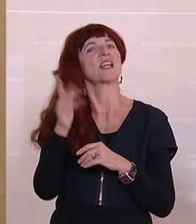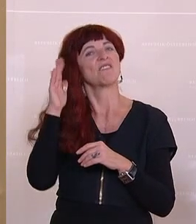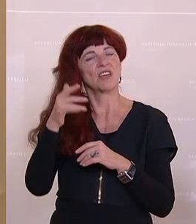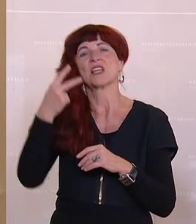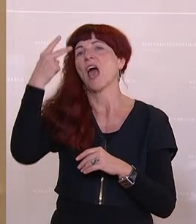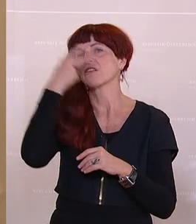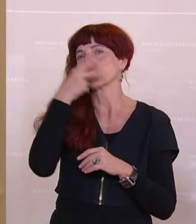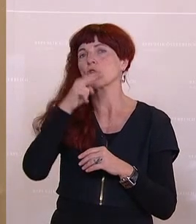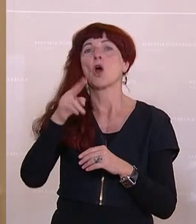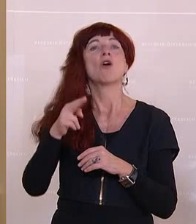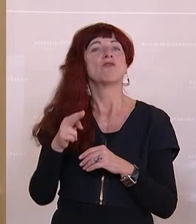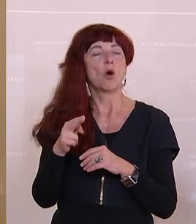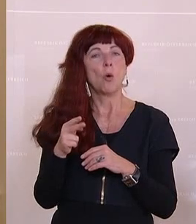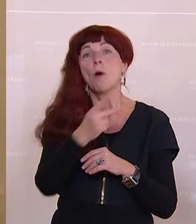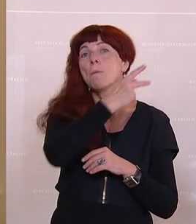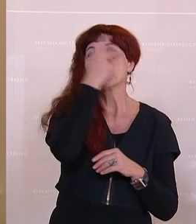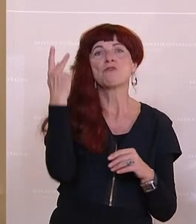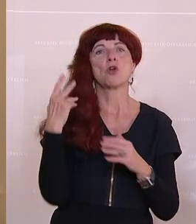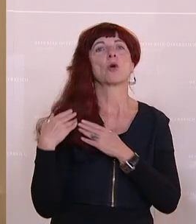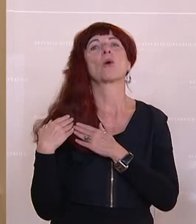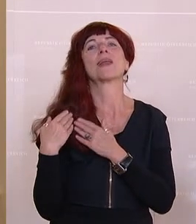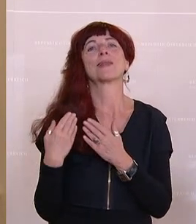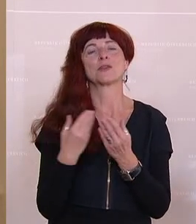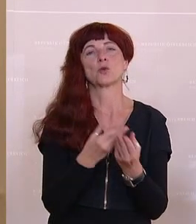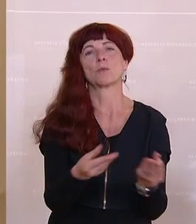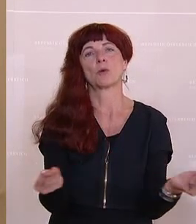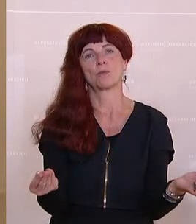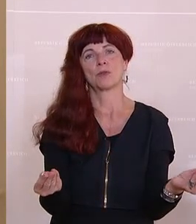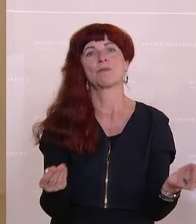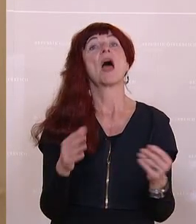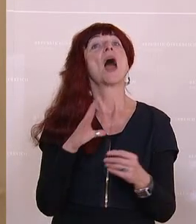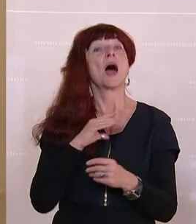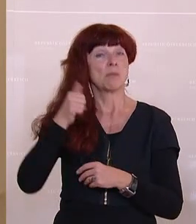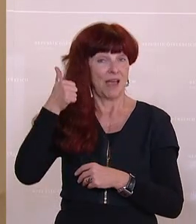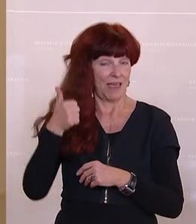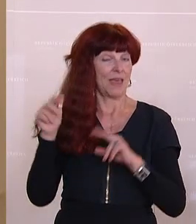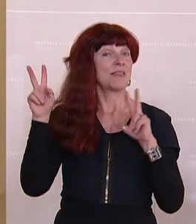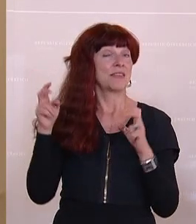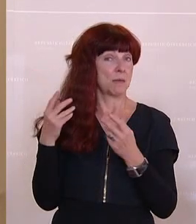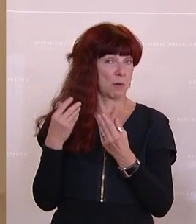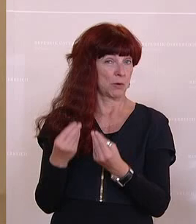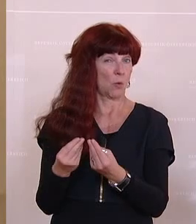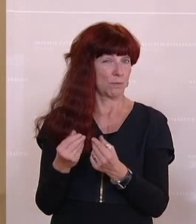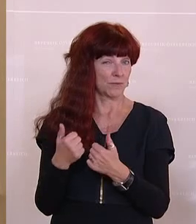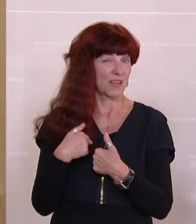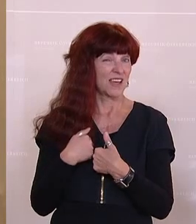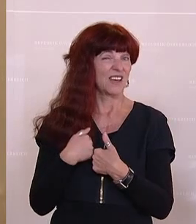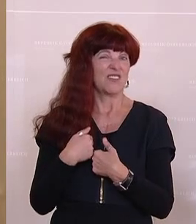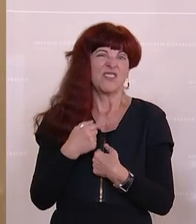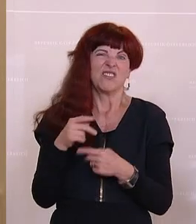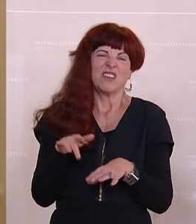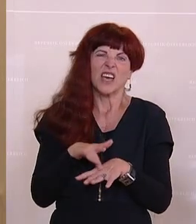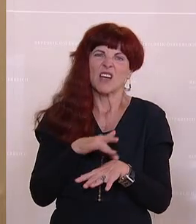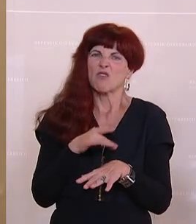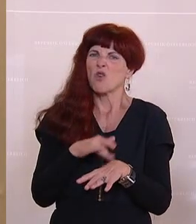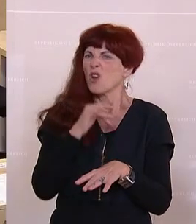Entlastung der breiten Bevölkerung geht. Allerdings gibt es doch ein Thema, das wir jetzt als noch nicht endgültig geklärt sehen und Sie